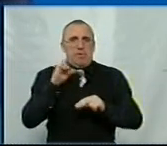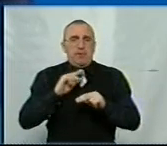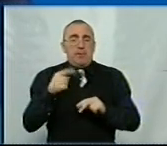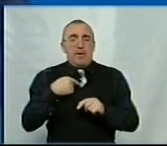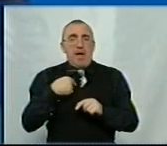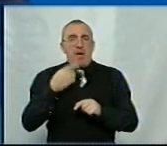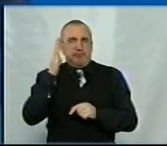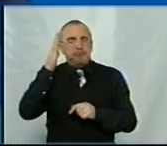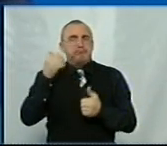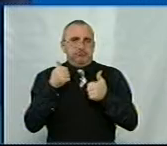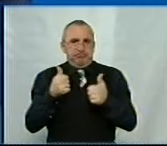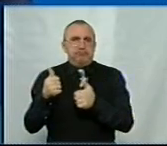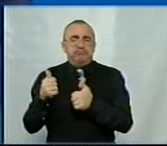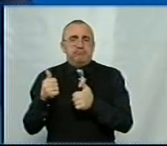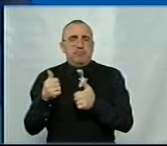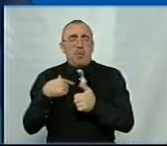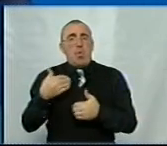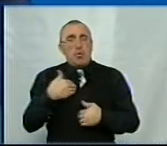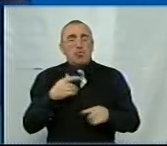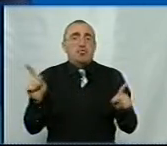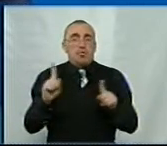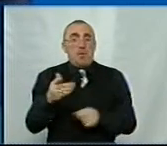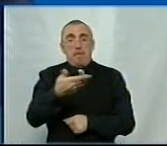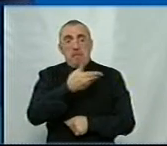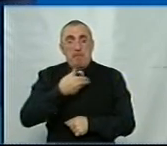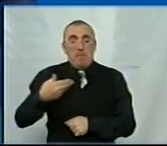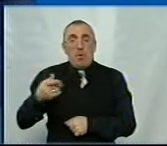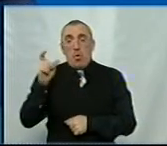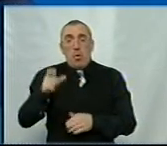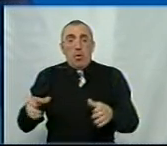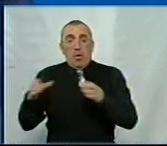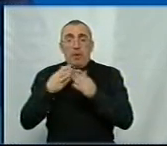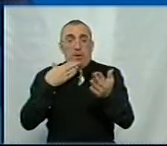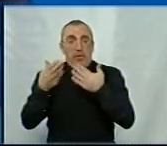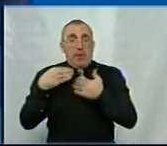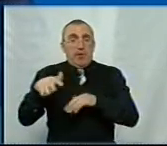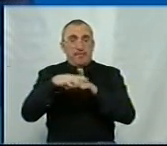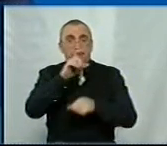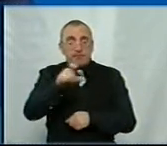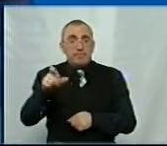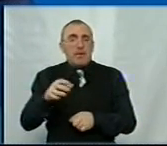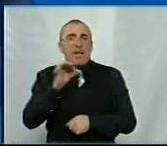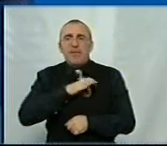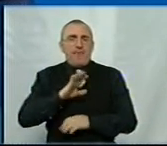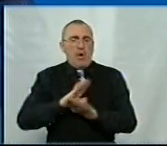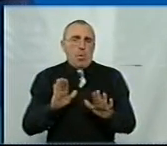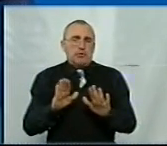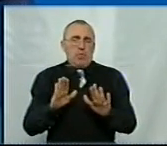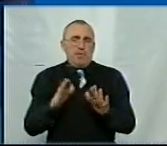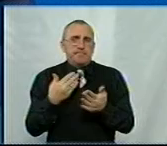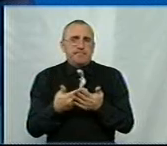оптиміст, і хотів би, щоб ми з громадою, в діалогі з громадою не використовували